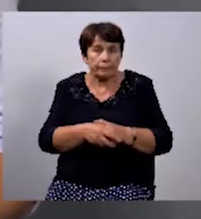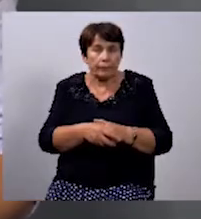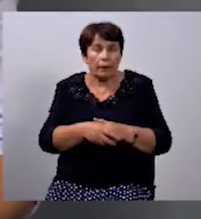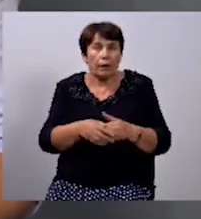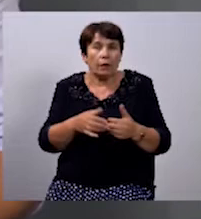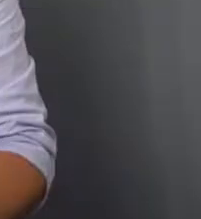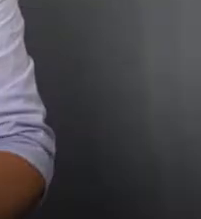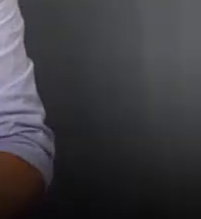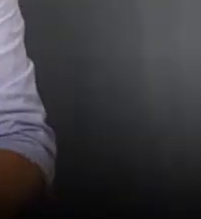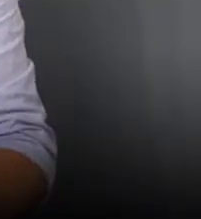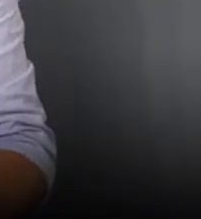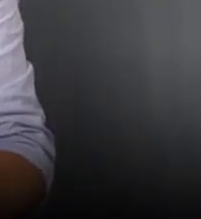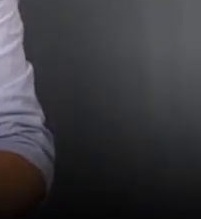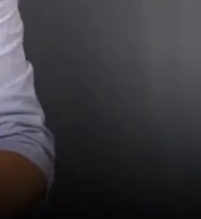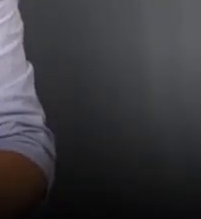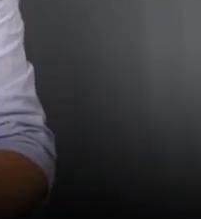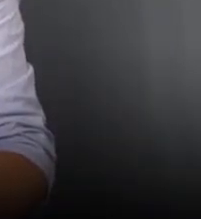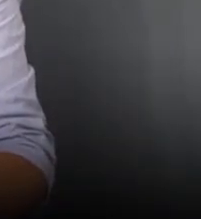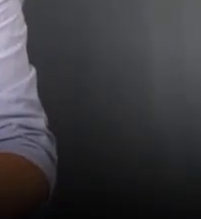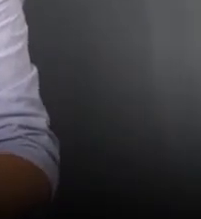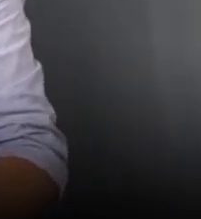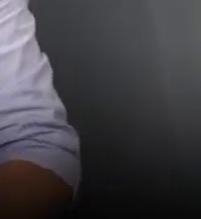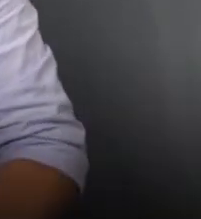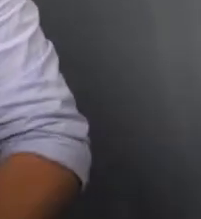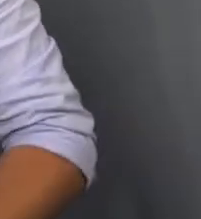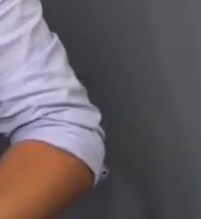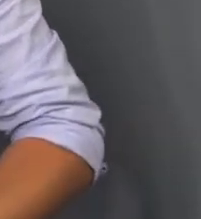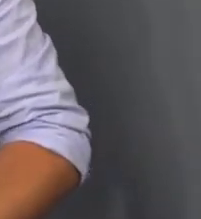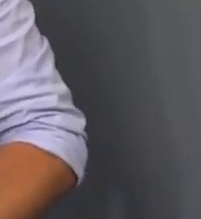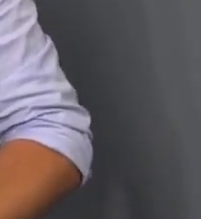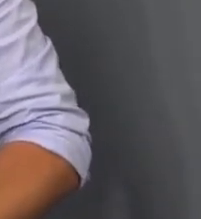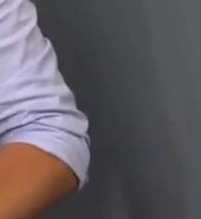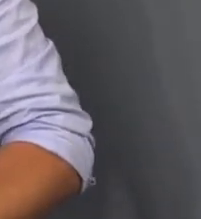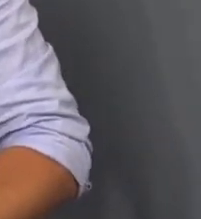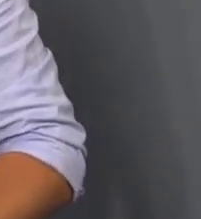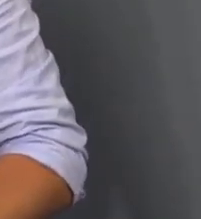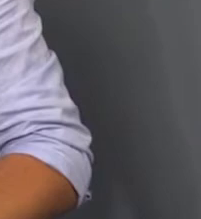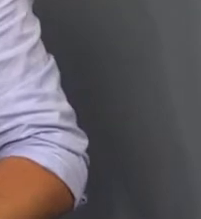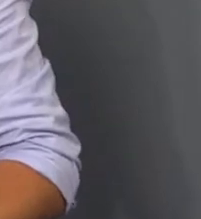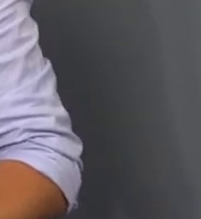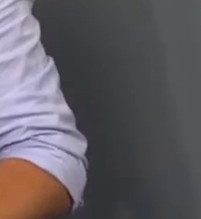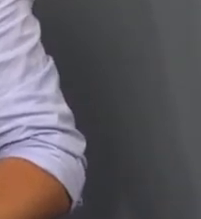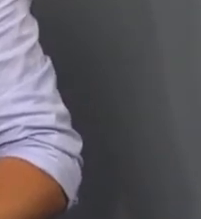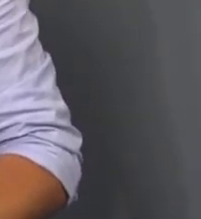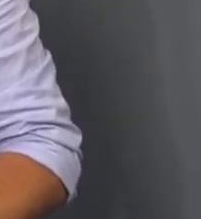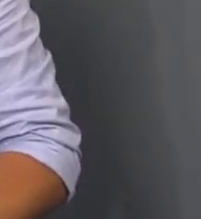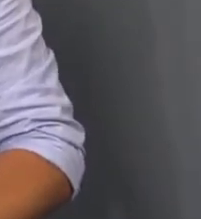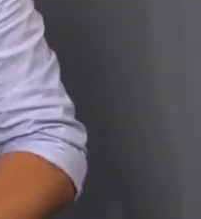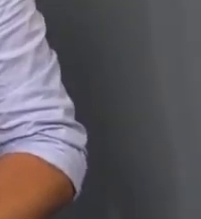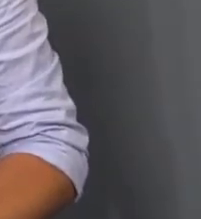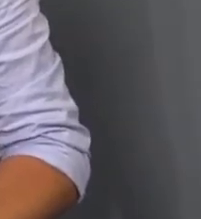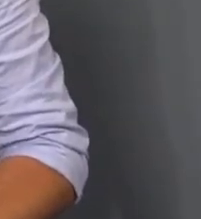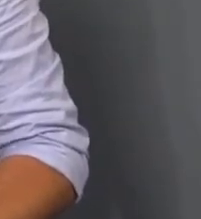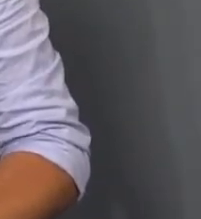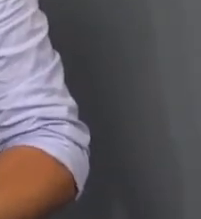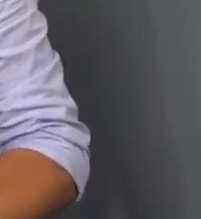Мене поки все. В студії для вас працювали Андрій Паньків та Ганна Синчишин. Наступний випуск новин вийде о 20